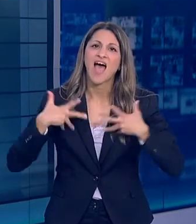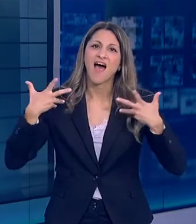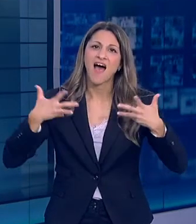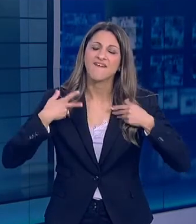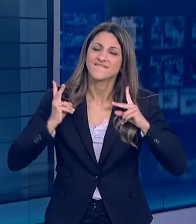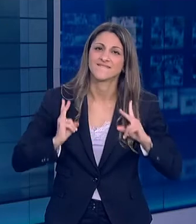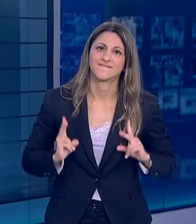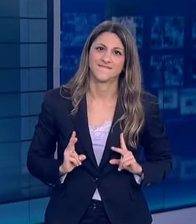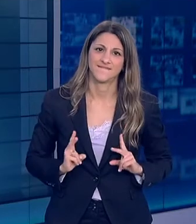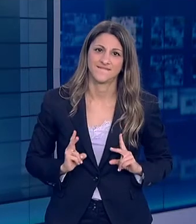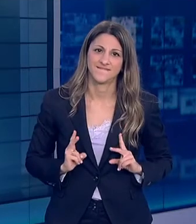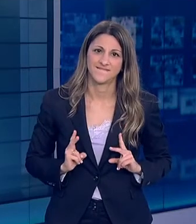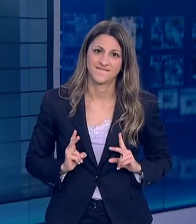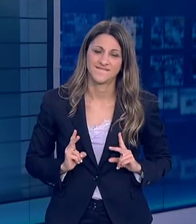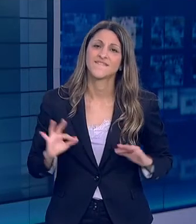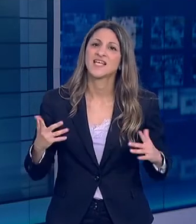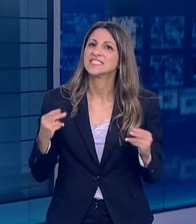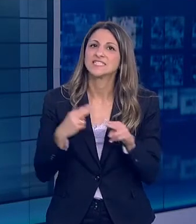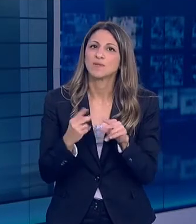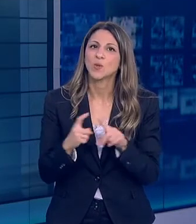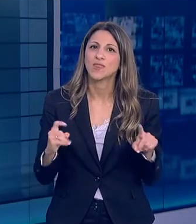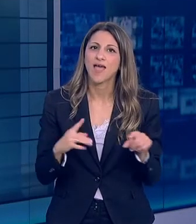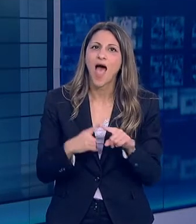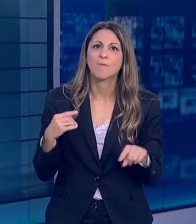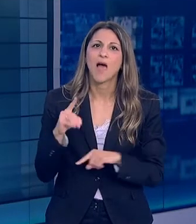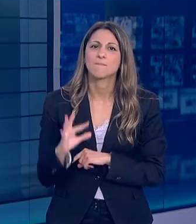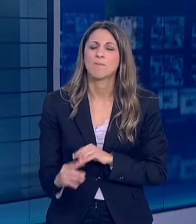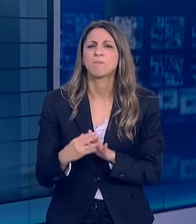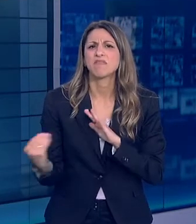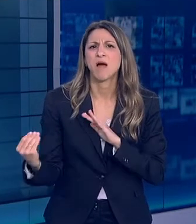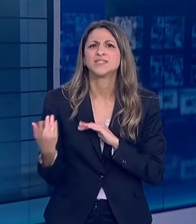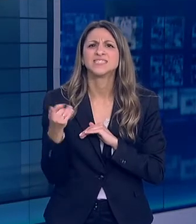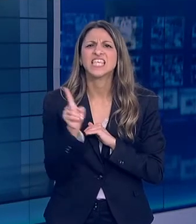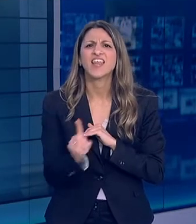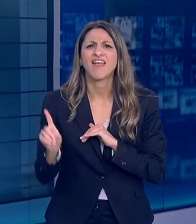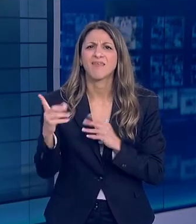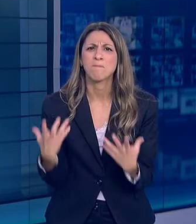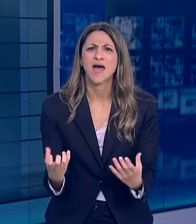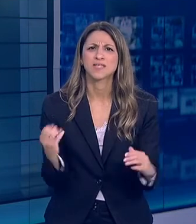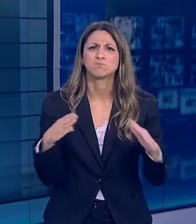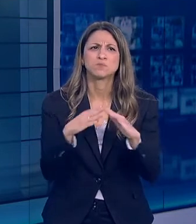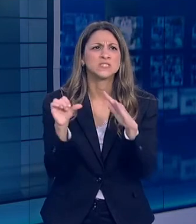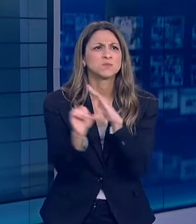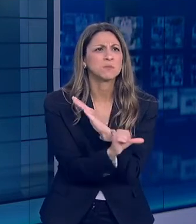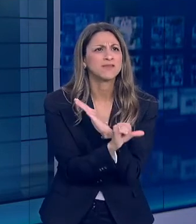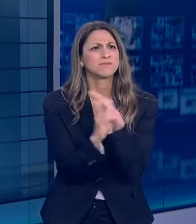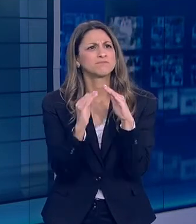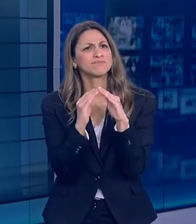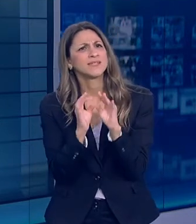Μου φτάνει που οι εβδομάδες έχουν Κυριακές Μου φτάνει που με αγαπάνε τέσσερις άνθρωποι Πολλοί